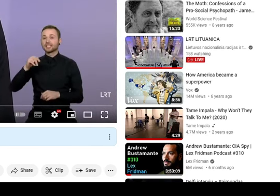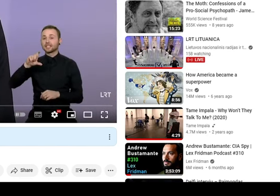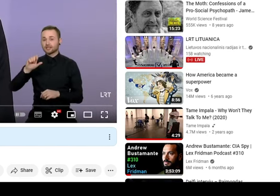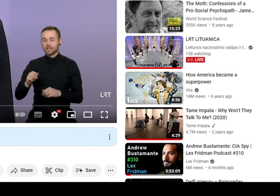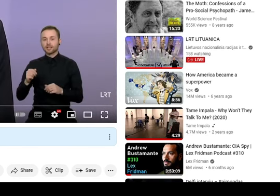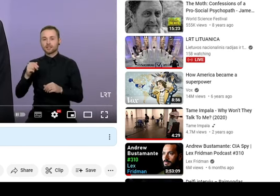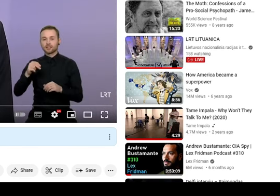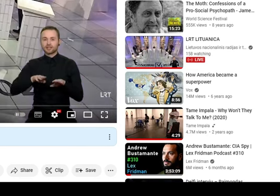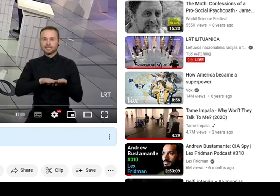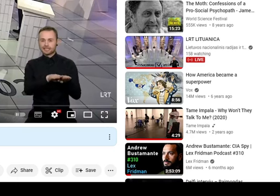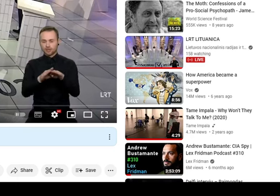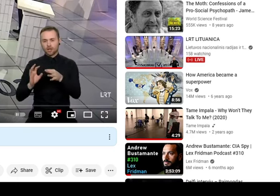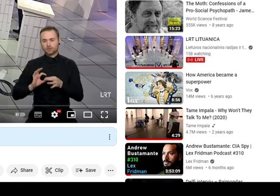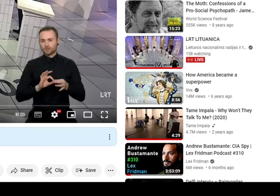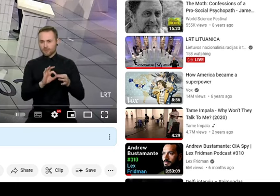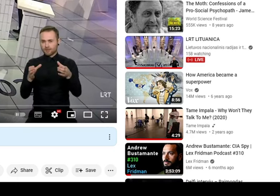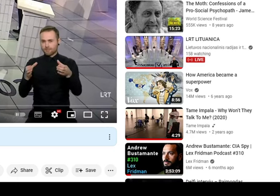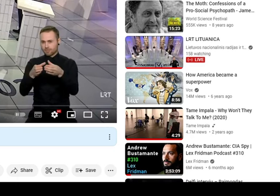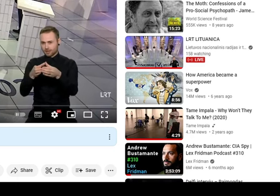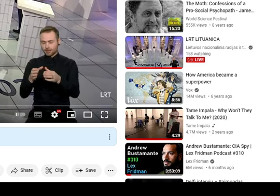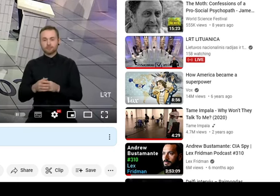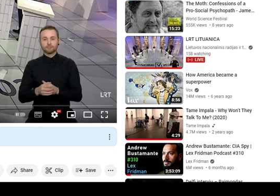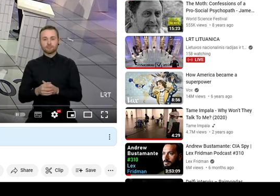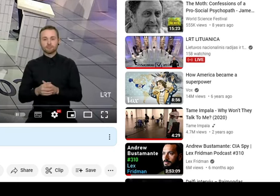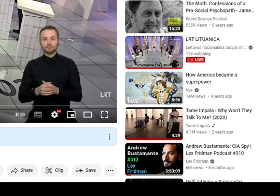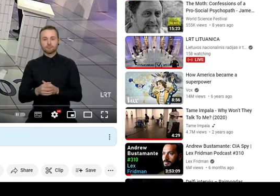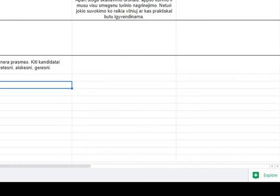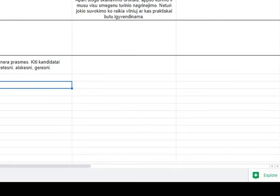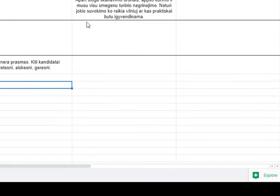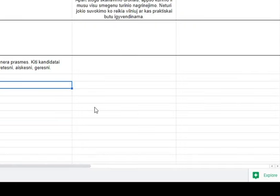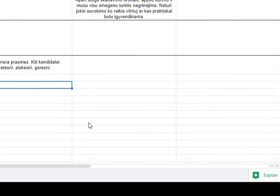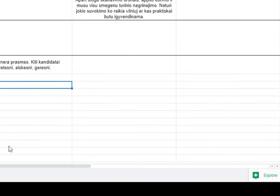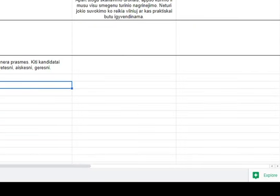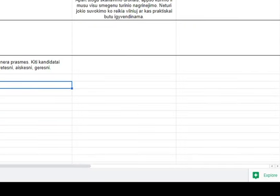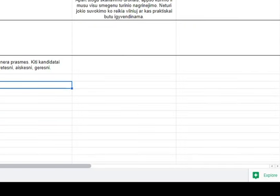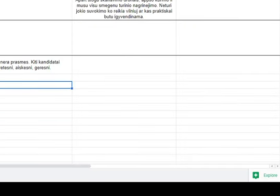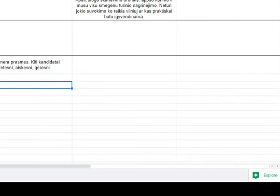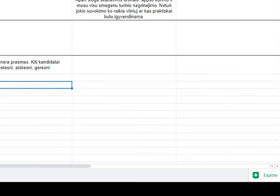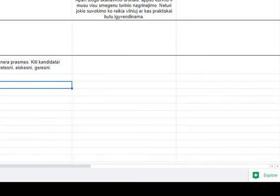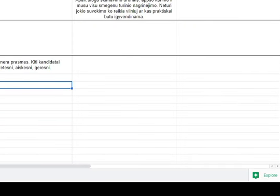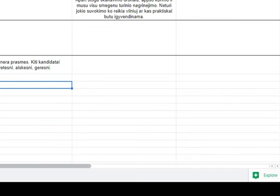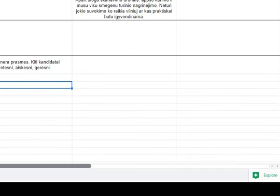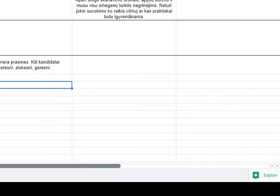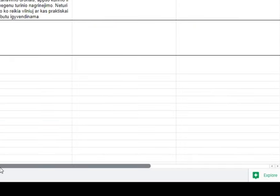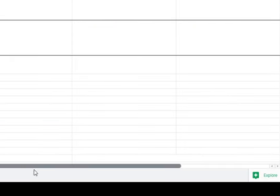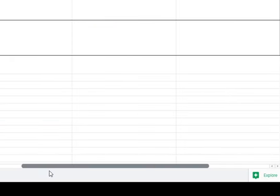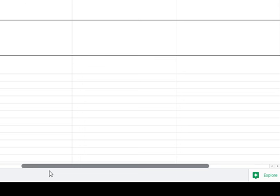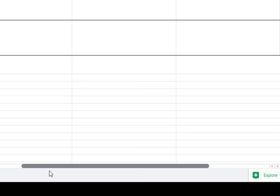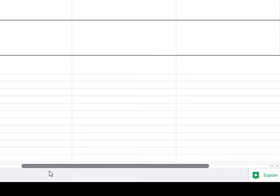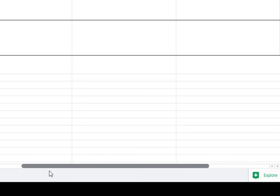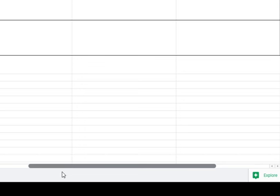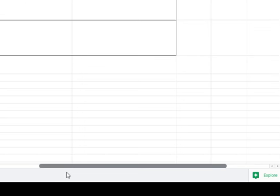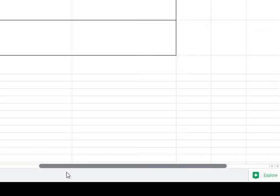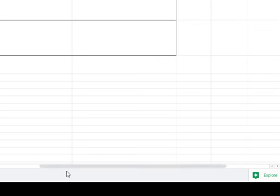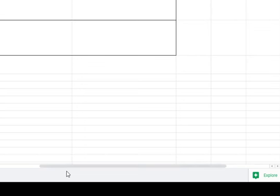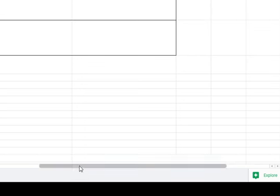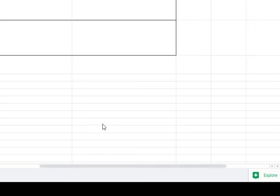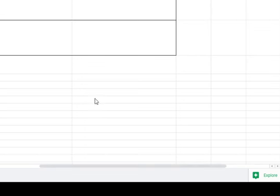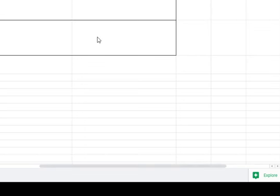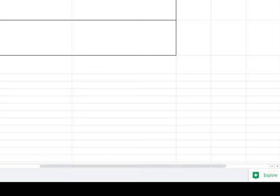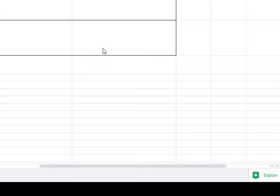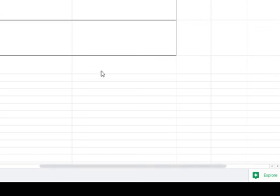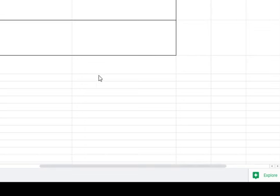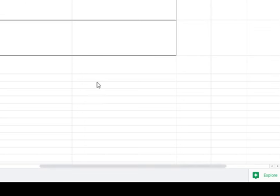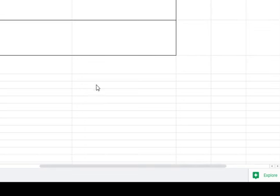Labas Ala, kaip jūs buvo? Labas vakaras. Ir valdas Tukus, Lietuvos... Tukus, jo, pamiršau Tukus. Jis pačiam galė, mano, būs jo. Jo